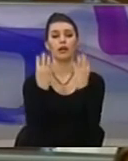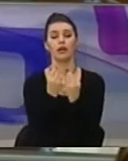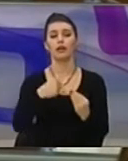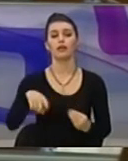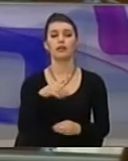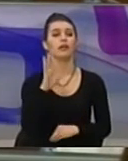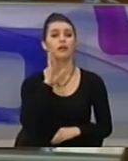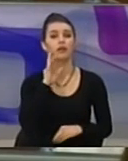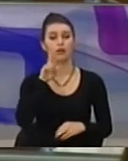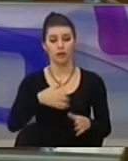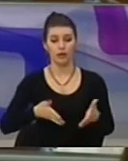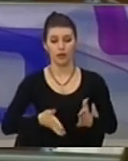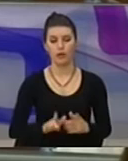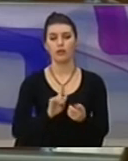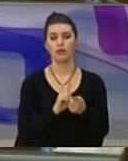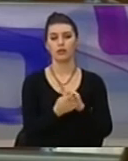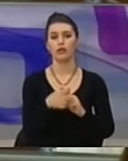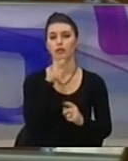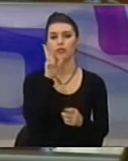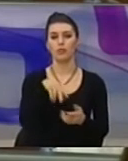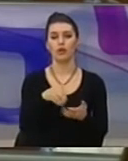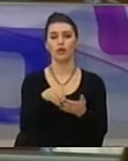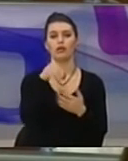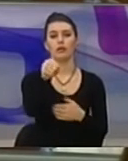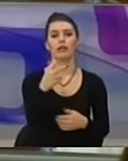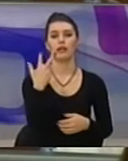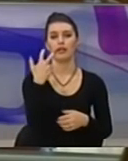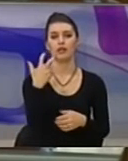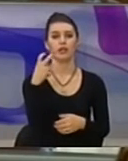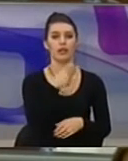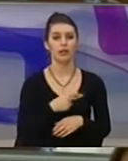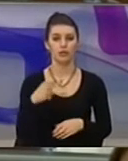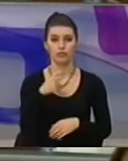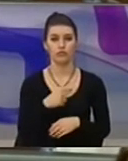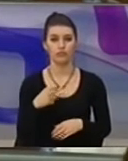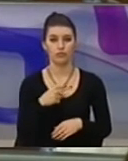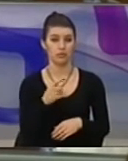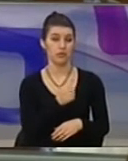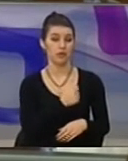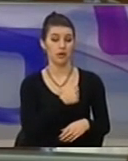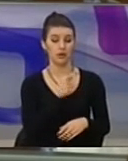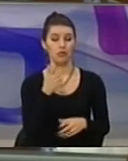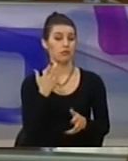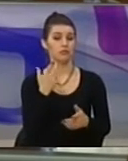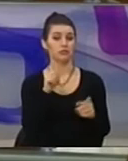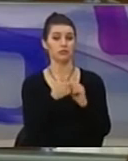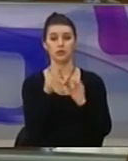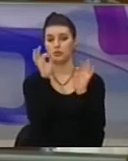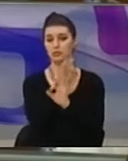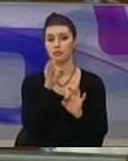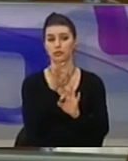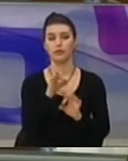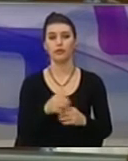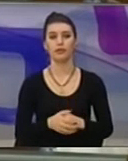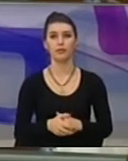që do të ketë një lindje do të takojnë 300 euro pra dhe një premtemi cili kur nuk është realizu, të ndërruar